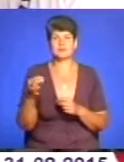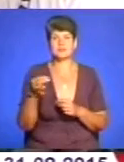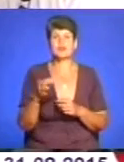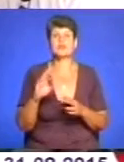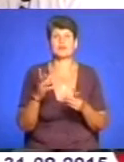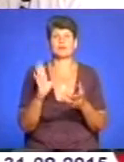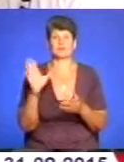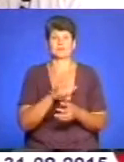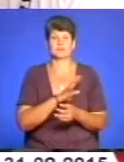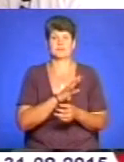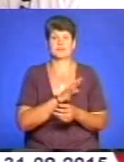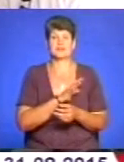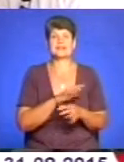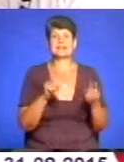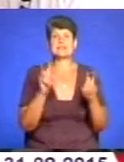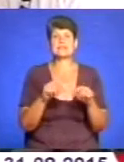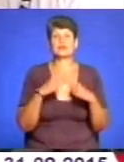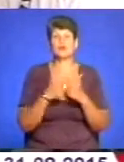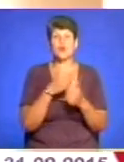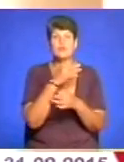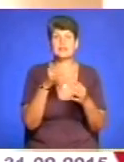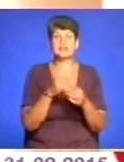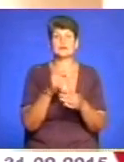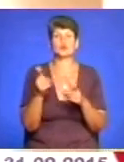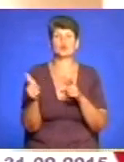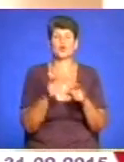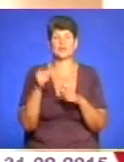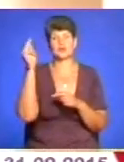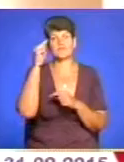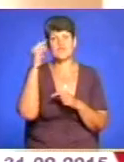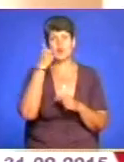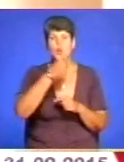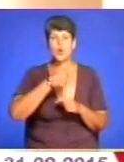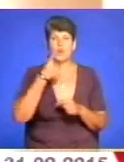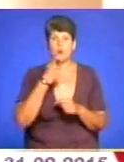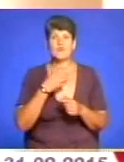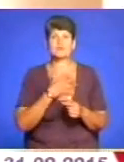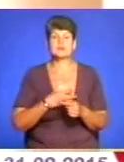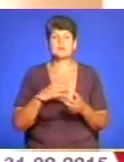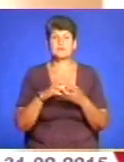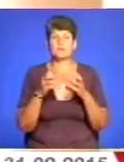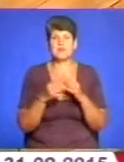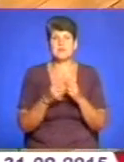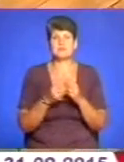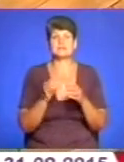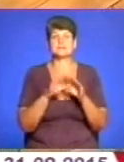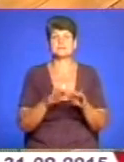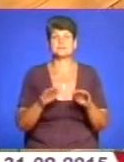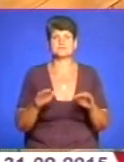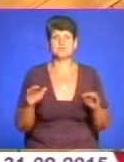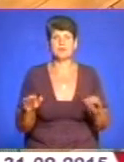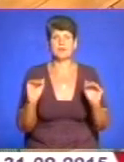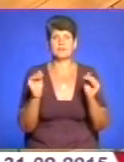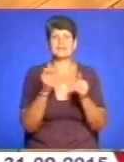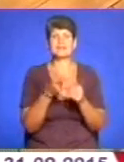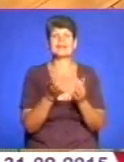засіданні колегії обласної державної адміністрації обговорили також готовність до навчального року. Актуальна проблема до шкільних навчальних закладів, обмежена